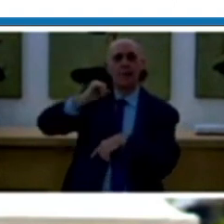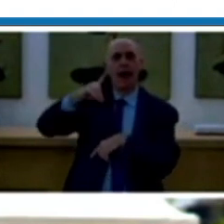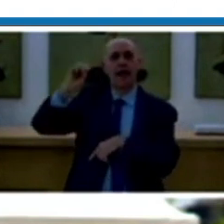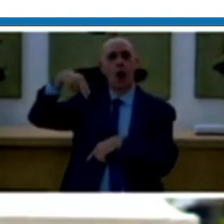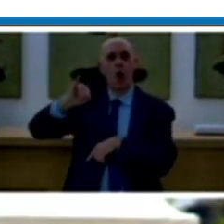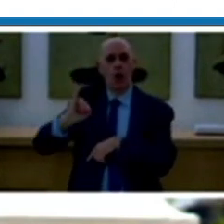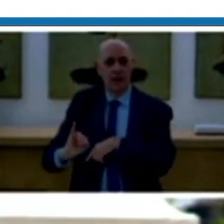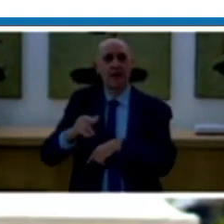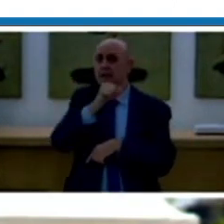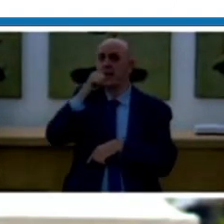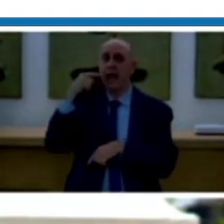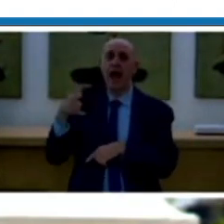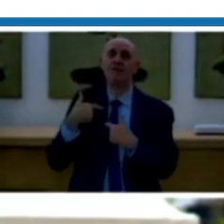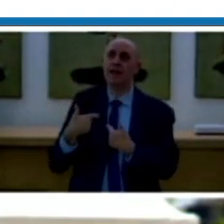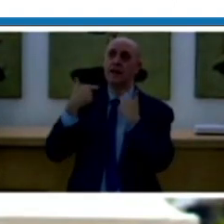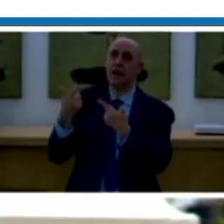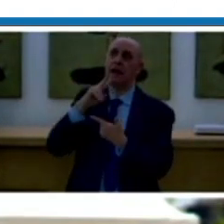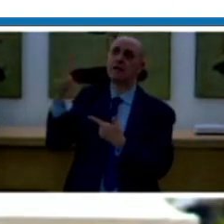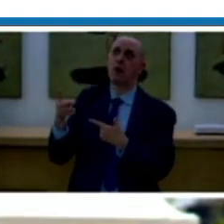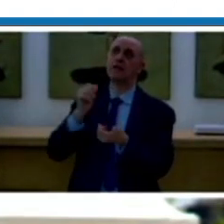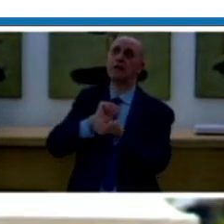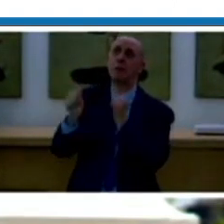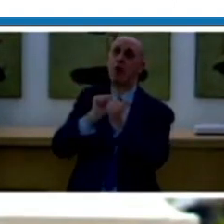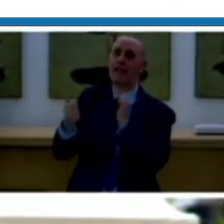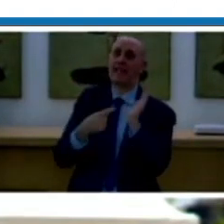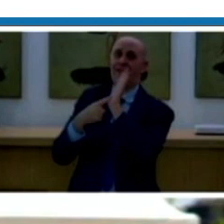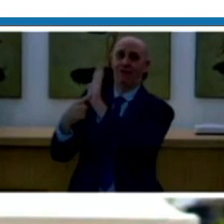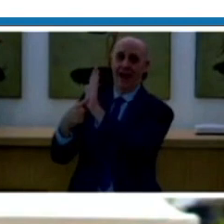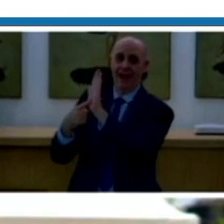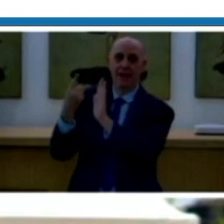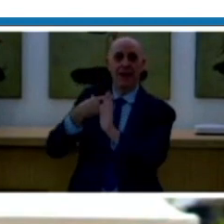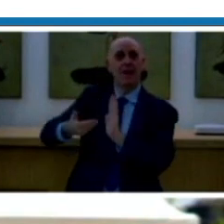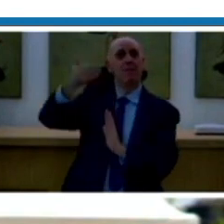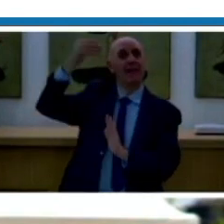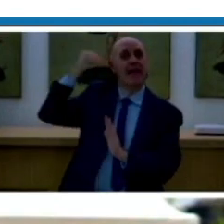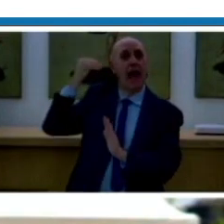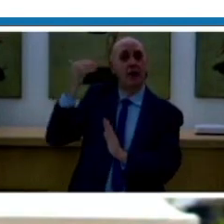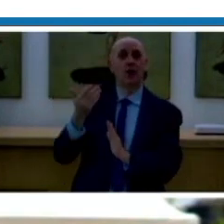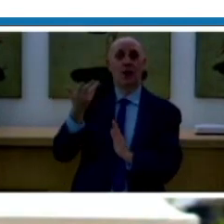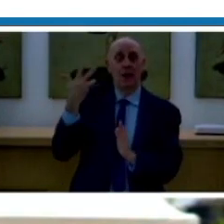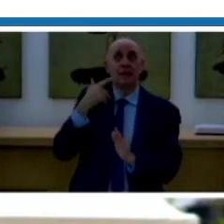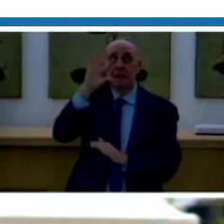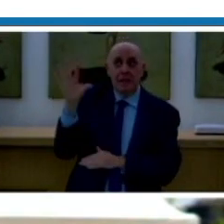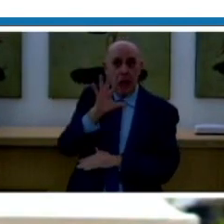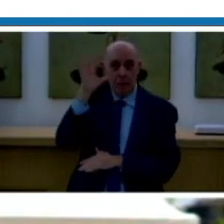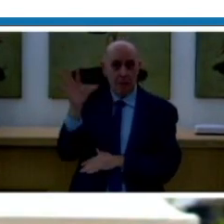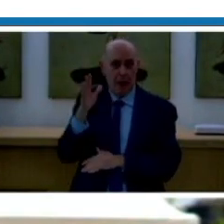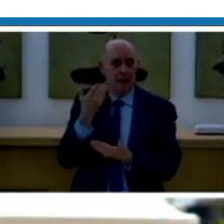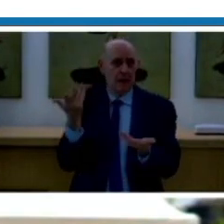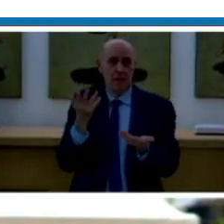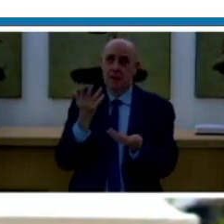necessità di dare una risposta sportiva a quello che nel passato poteva non sembrare un percorso